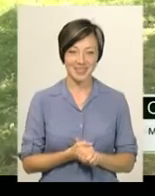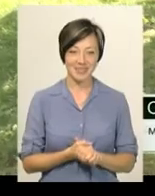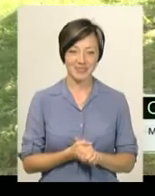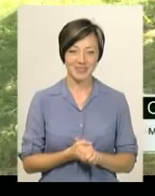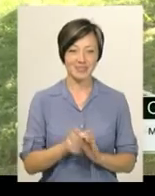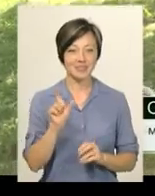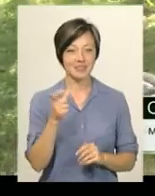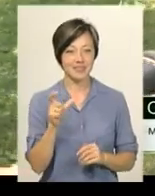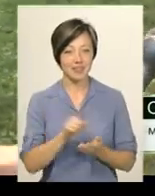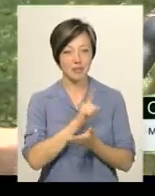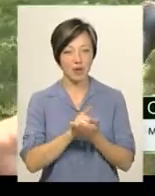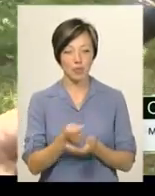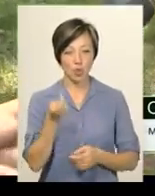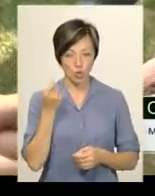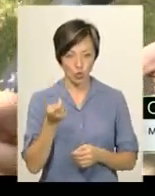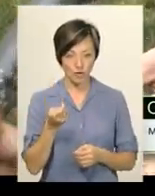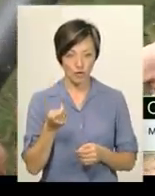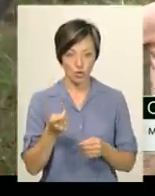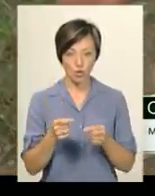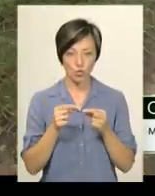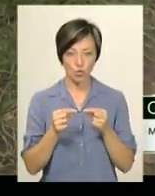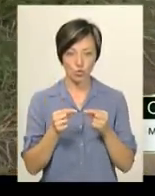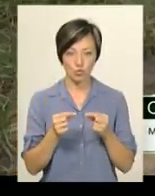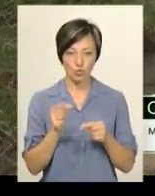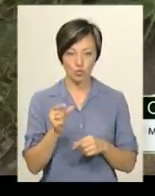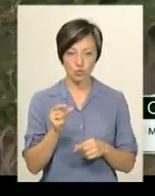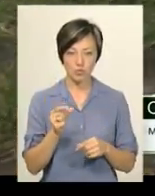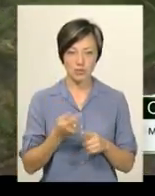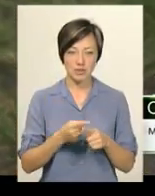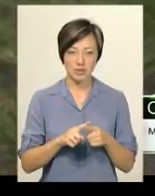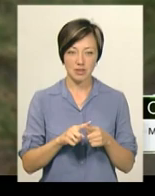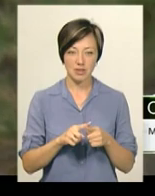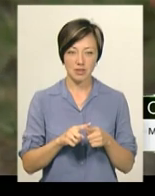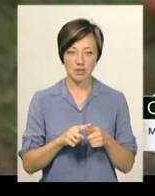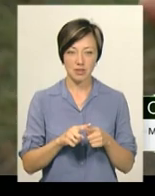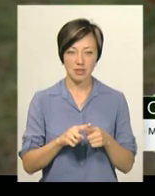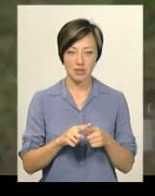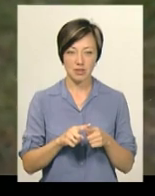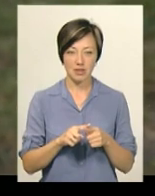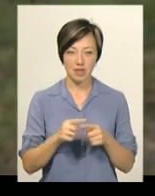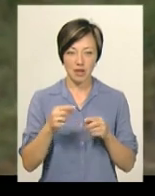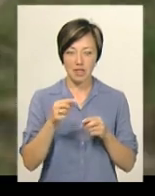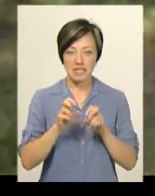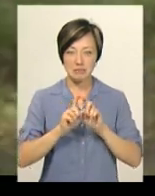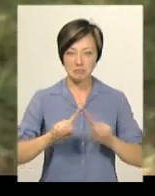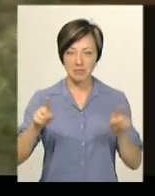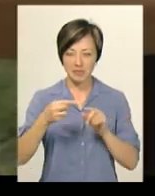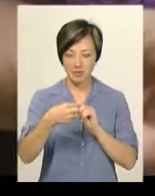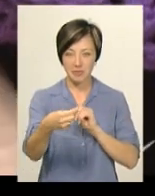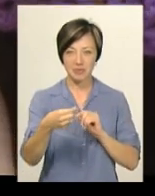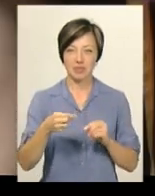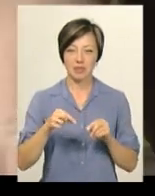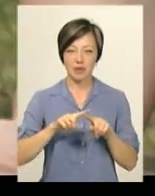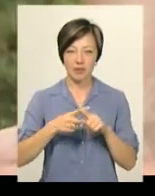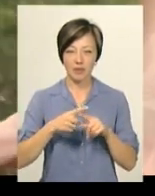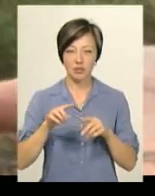Голка має бути товста. І от бачите такий найкінчик, що вона дуже добре шіє. Ну,